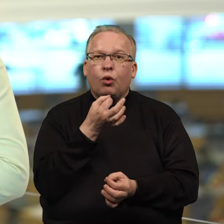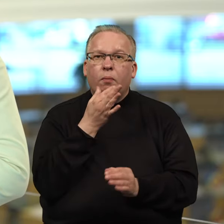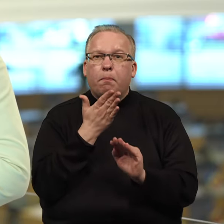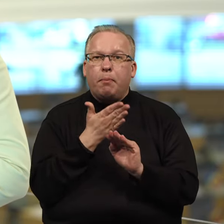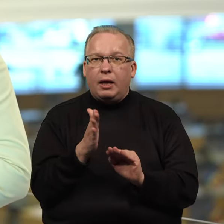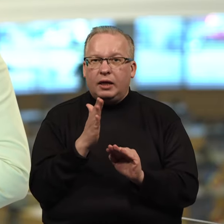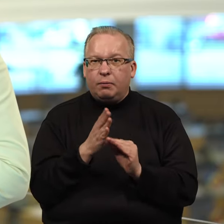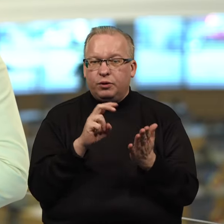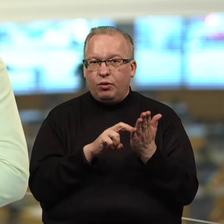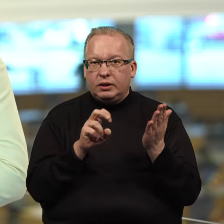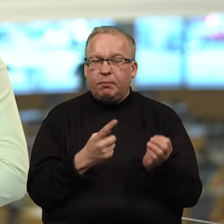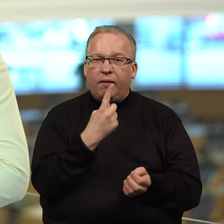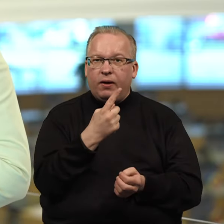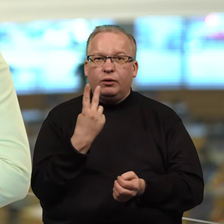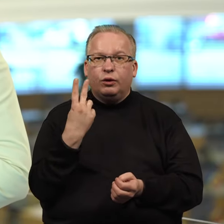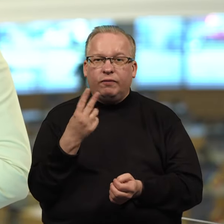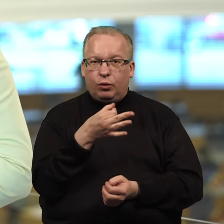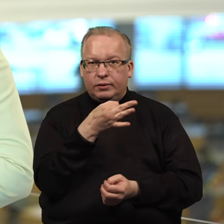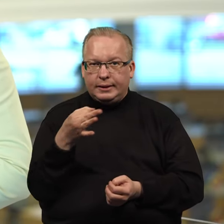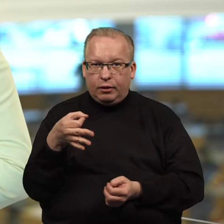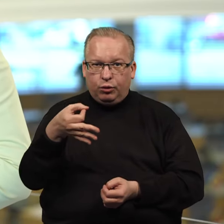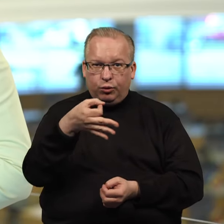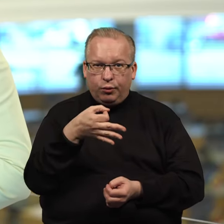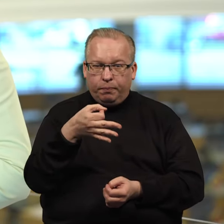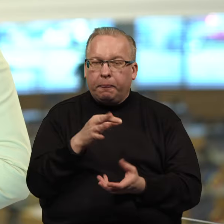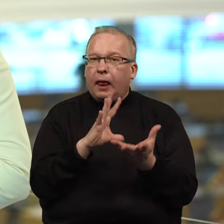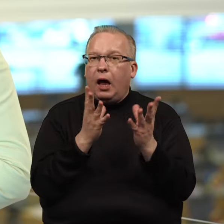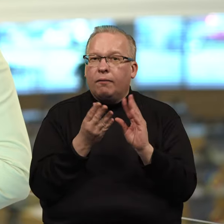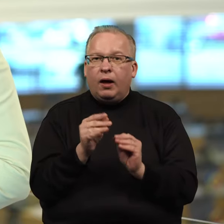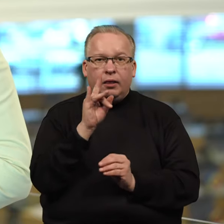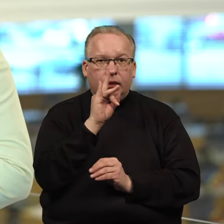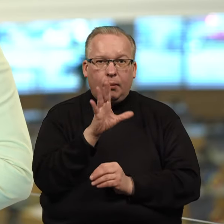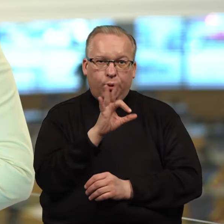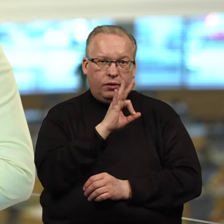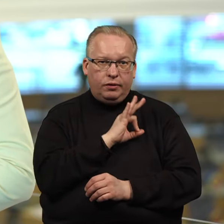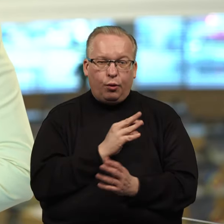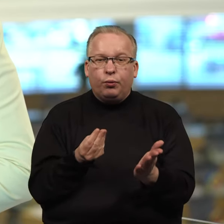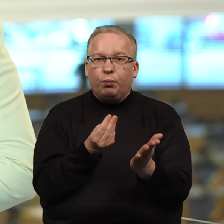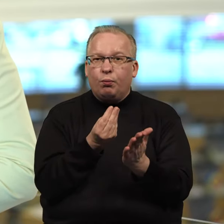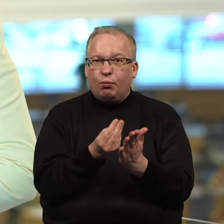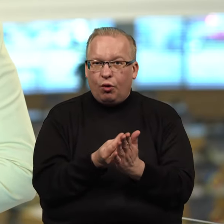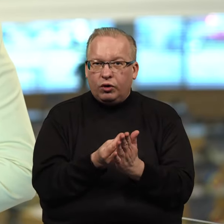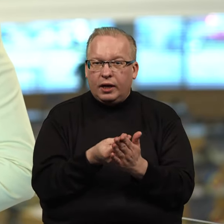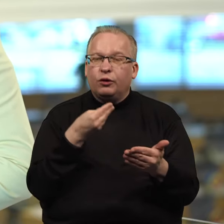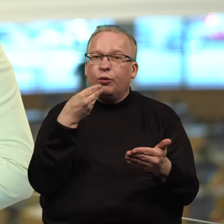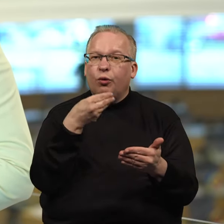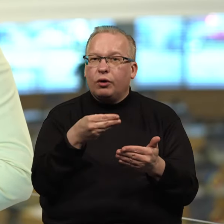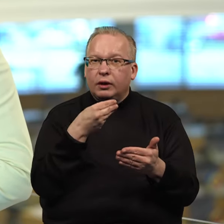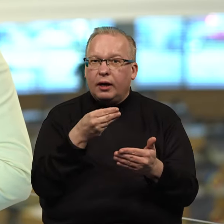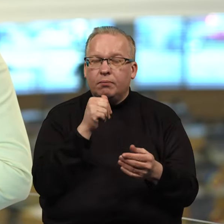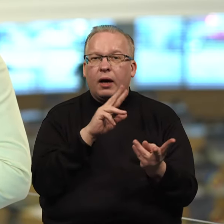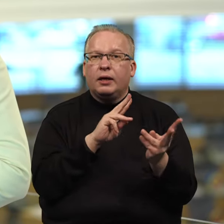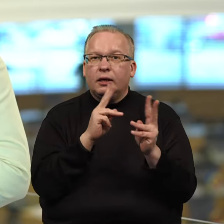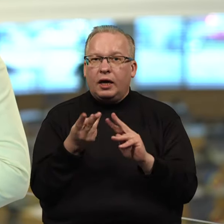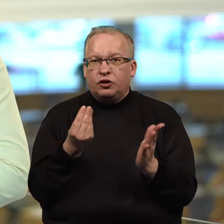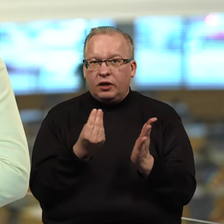atsisakoma vieno ir dviejų centų monetų. Apvalinimas nebūtų naudojamas atsiskaitant negrinaisiais pinigais, keičiant